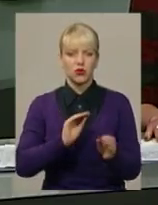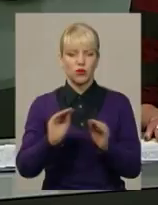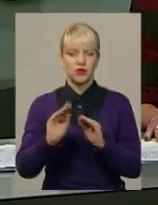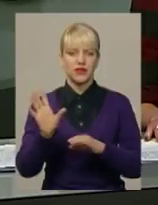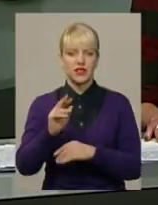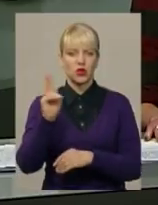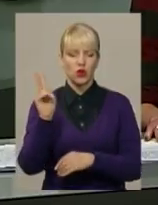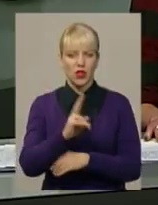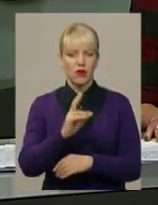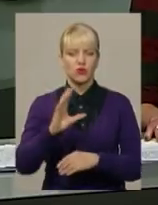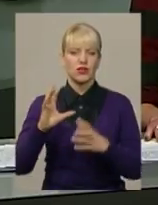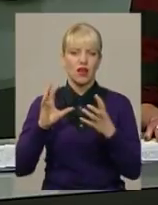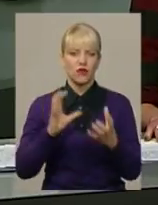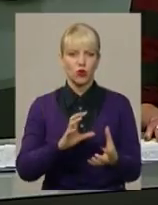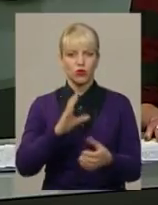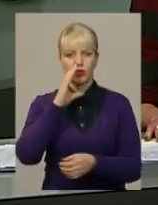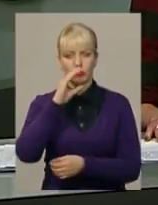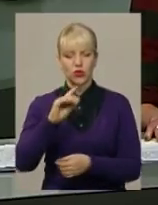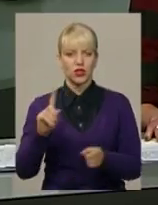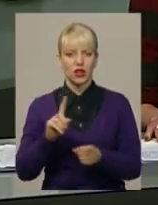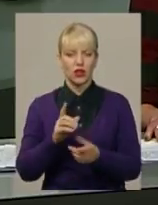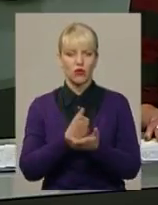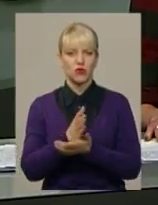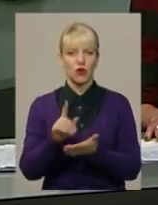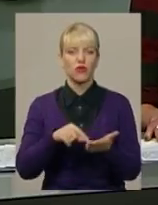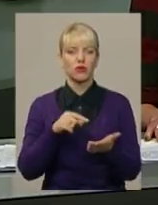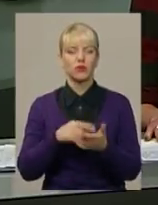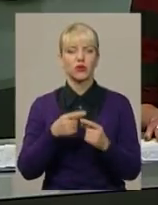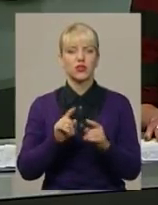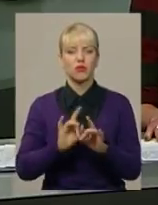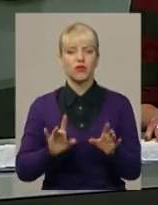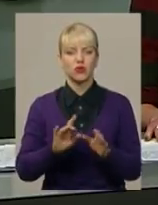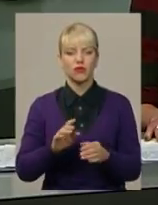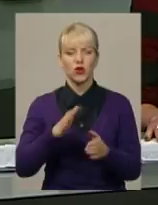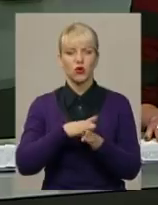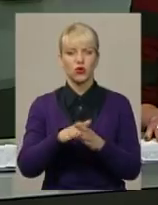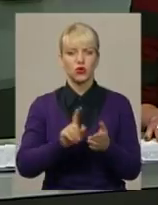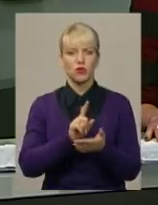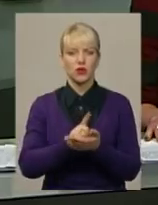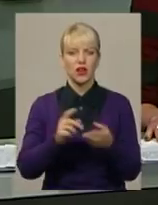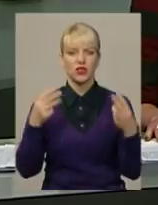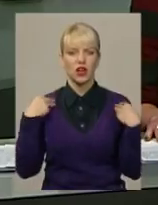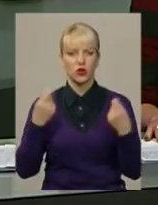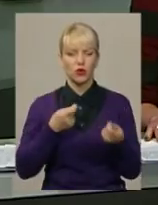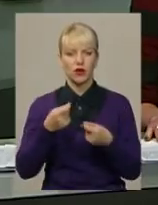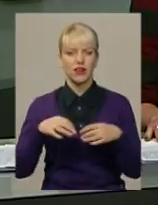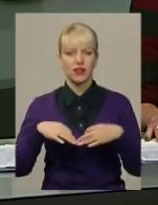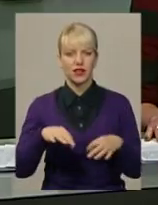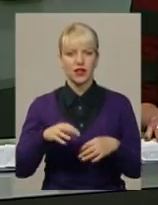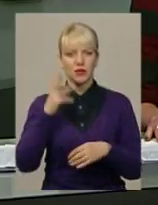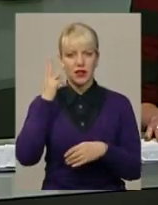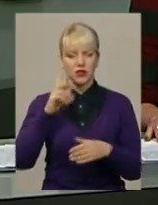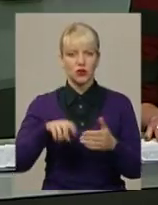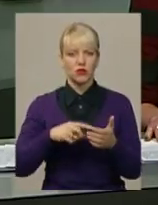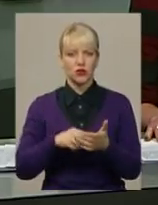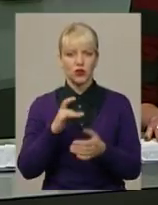тролейбуси, автобуси та маршрутки, які обслуговують місто. Про це повідомив виконуючий обов'язки начальника управління транспорту та зв'язку Хмельницької